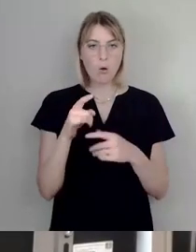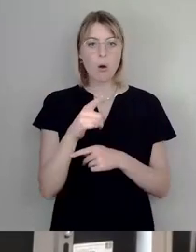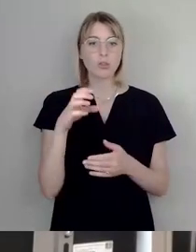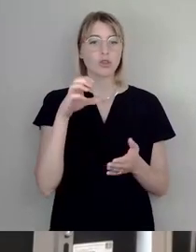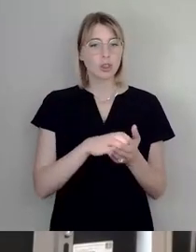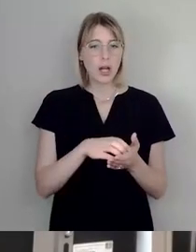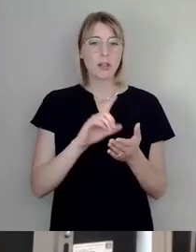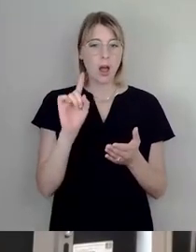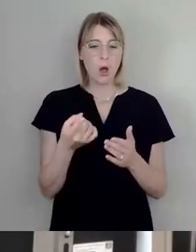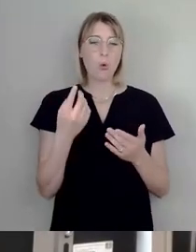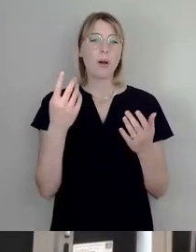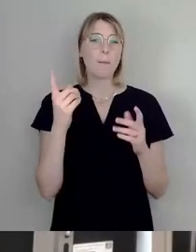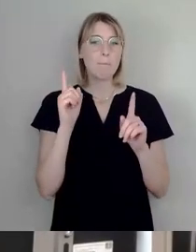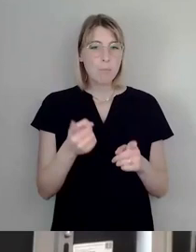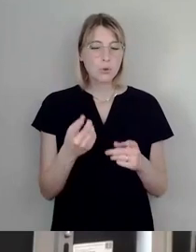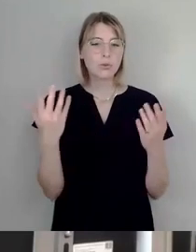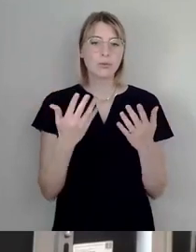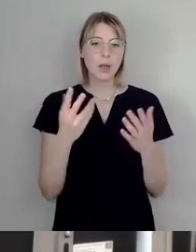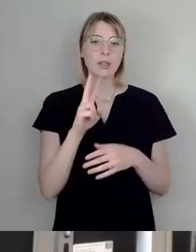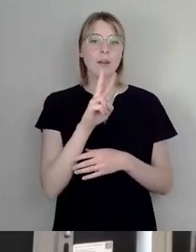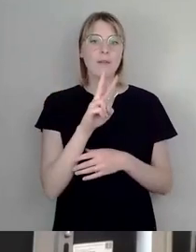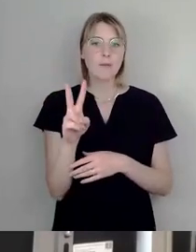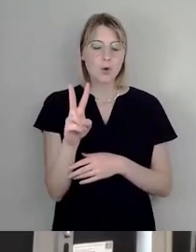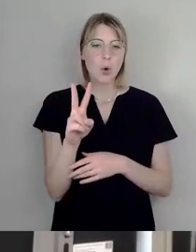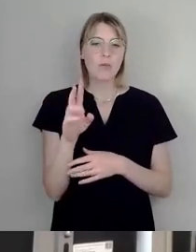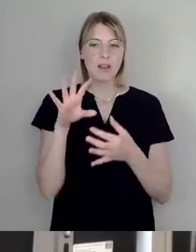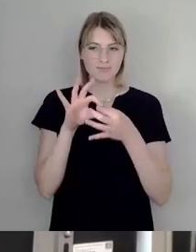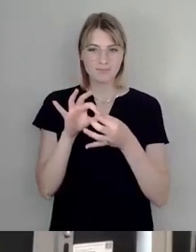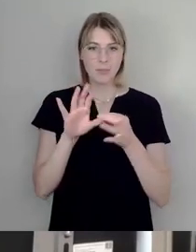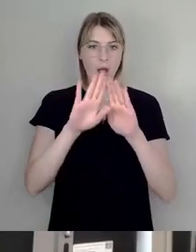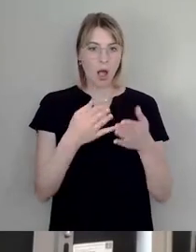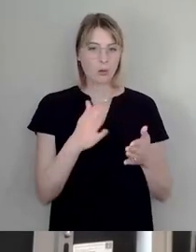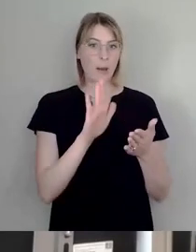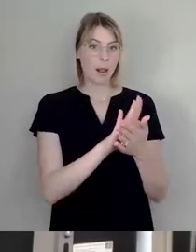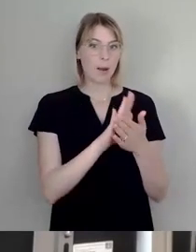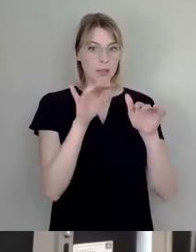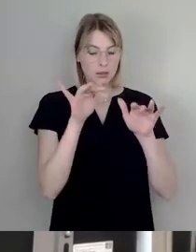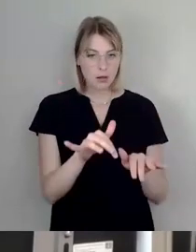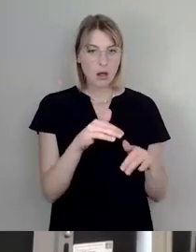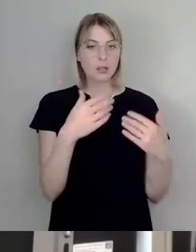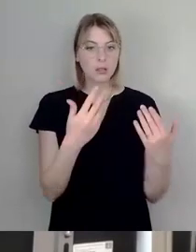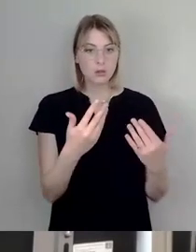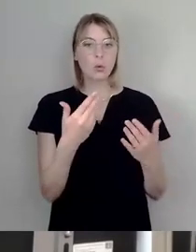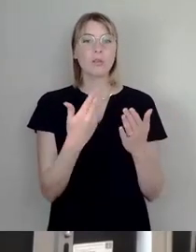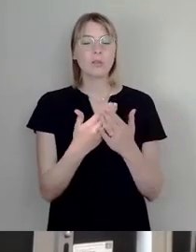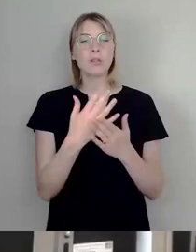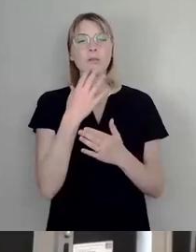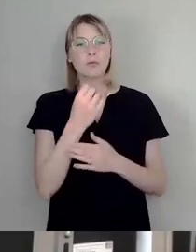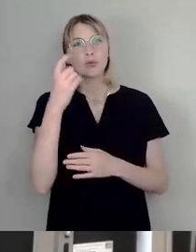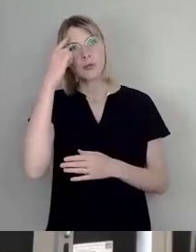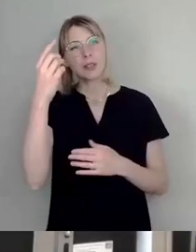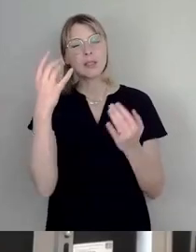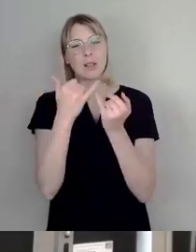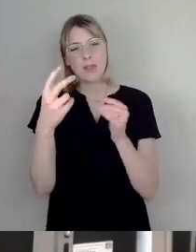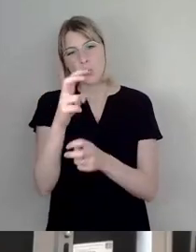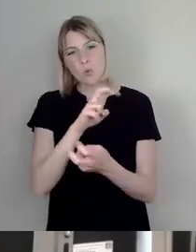-Ankaufs erhalten haben. Wir Flächen, wo ja auch noch andere Anträge jetzt gerade im Geschäftsgang sind, wie man damit umgehen möchte. Und ich denke, dass diese Richtlinie,